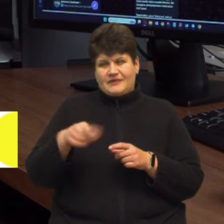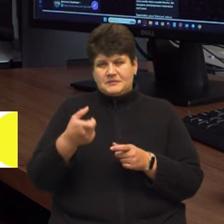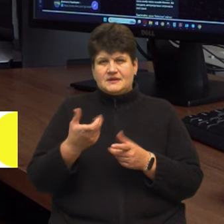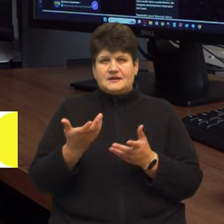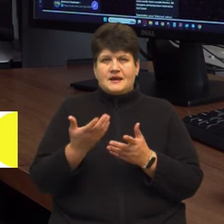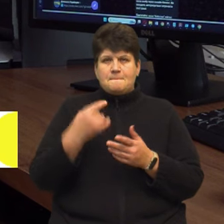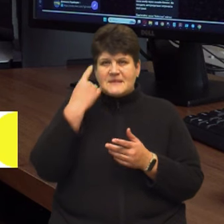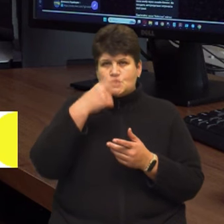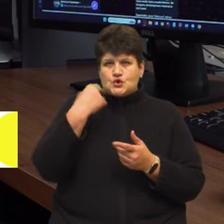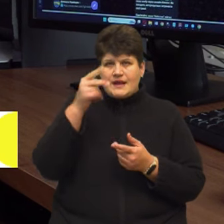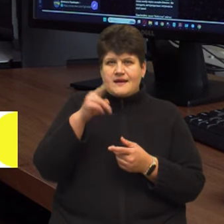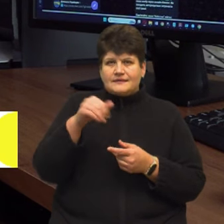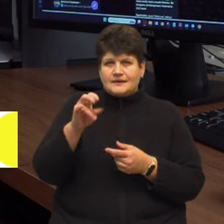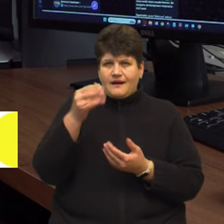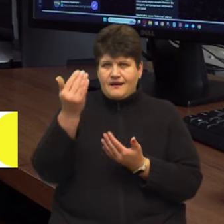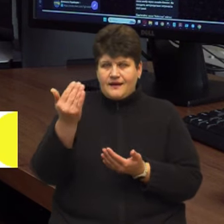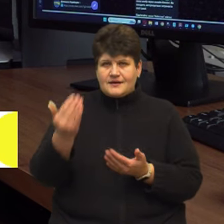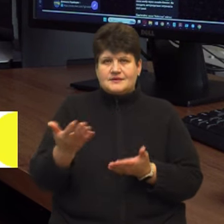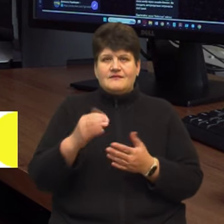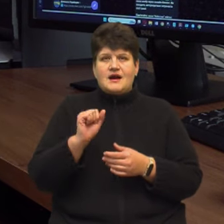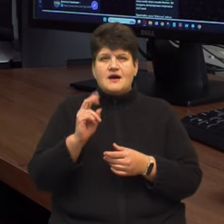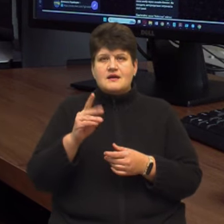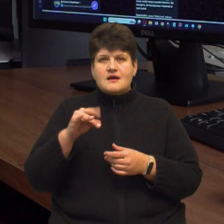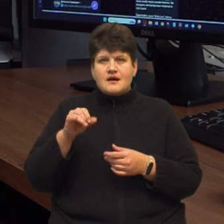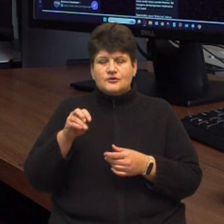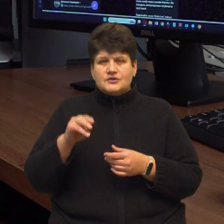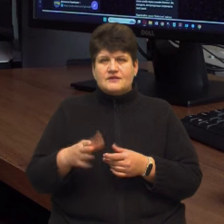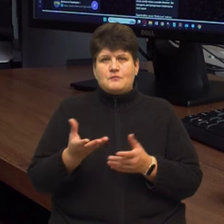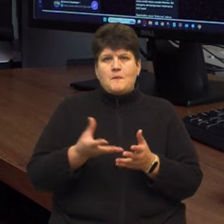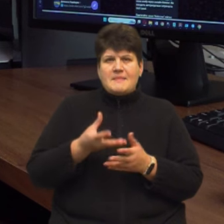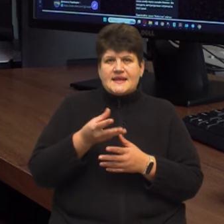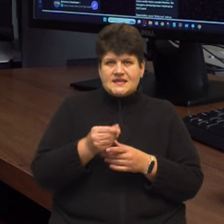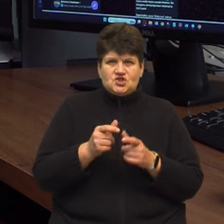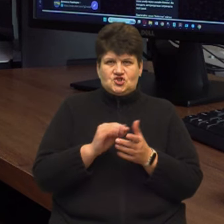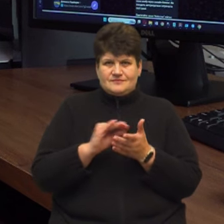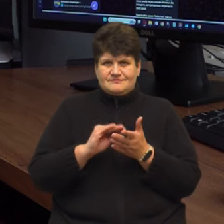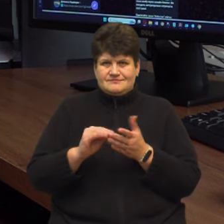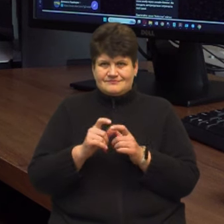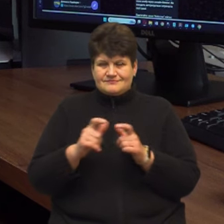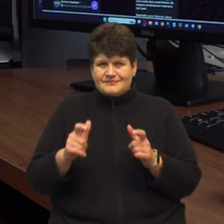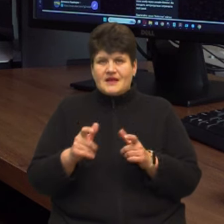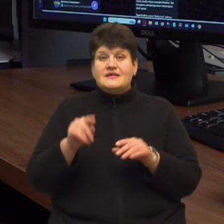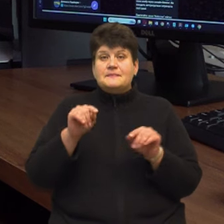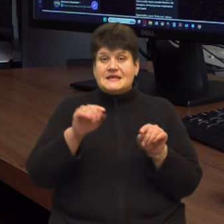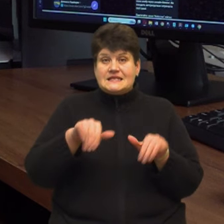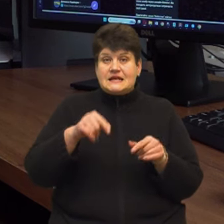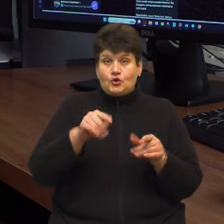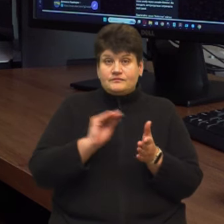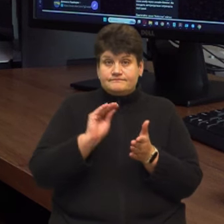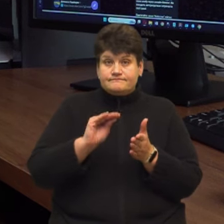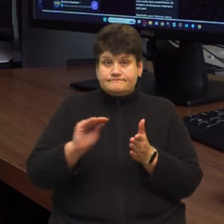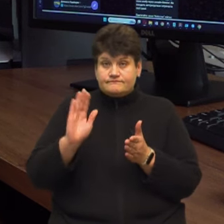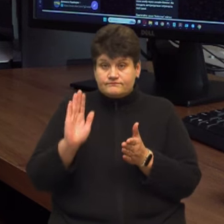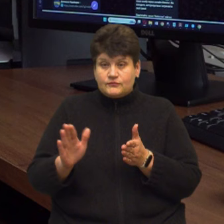персональні дані, або дані від ваших аккаунтів, або ваші платіжні реквізити, щоб після того, як ви їх ведете, просто